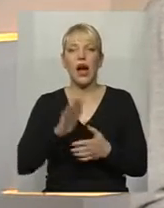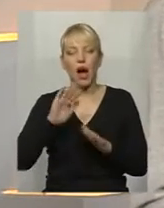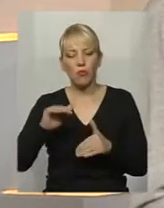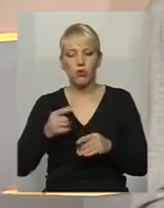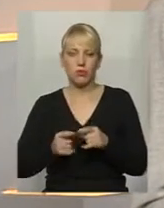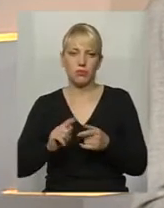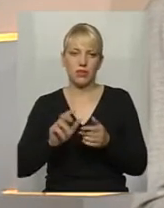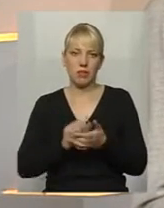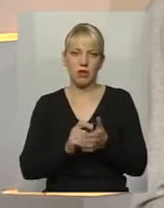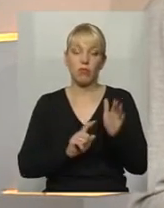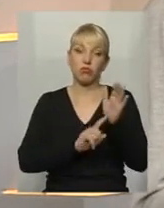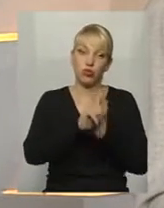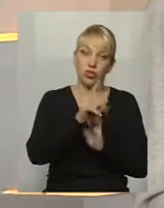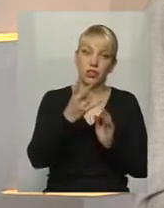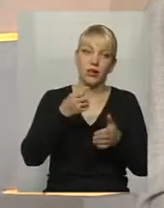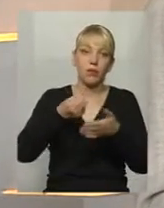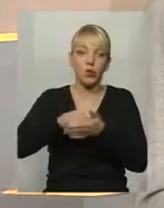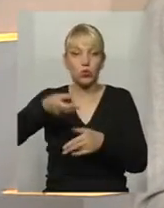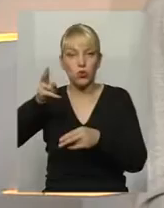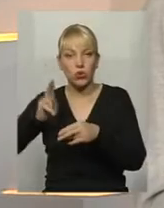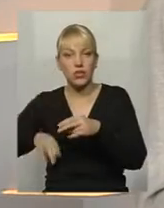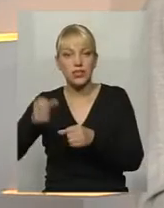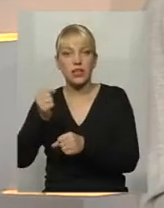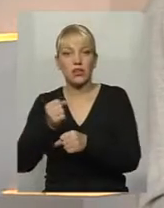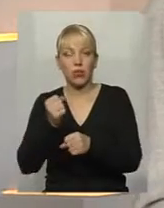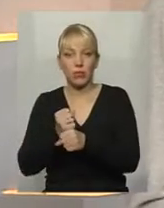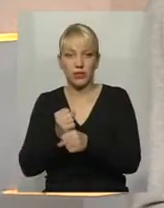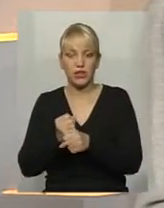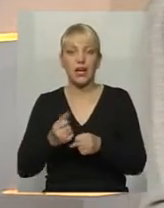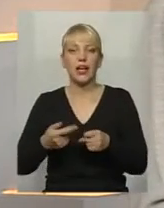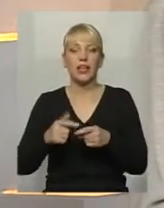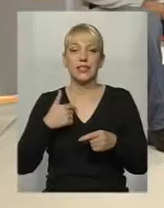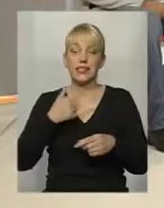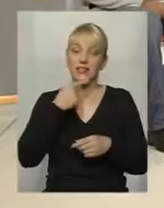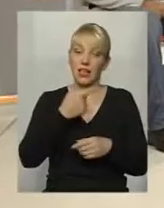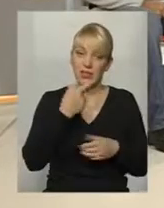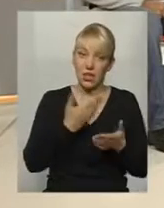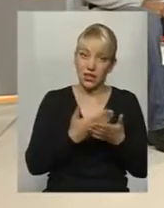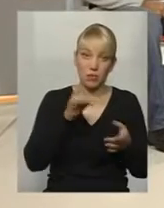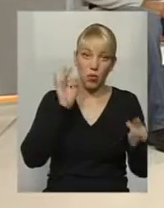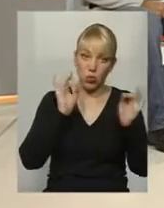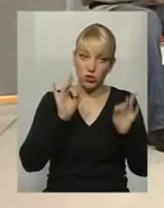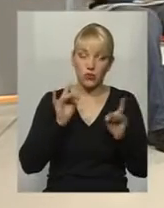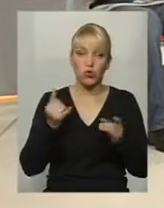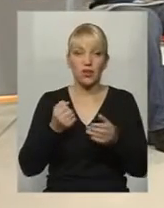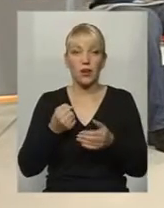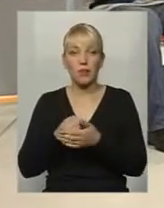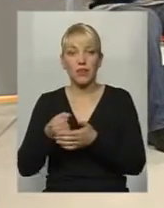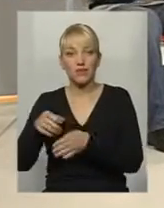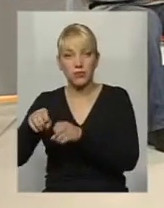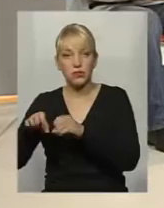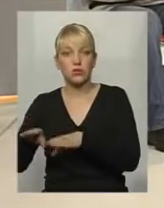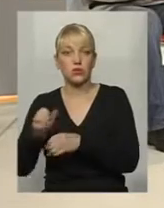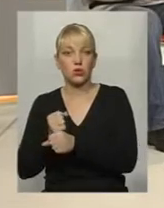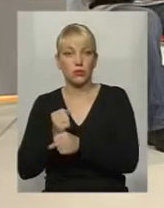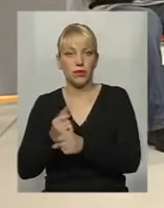потрібно доробляти. Закінчити тема. Так, сказали, озвучимо. Ось, озвучимо. Відповідь була, я одно тільки приведу,